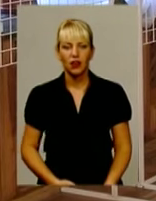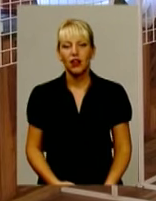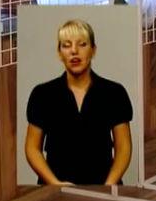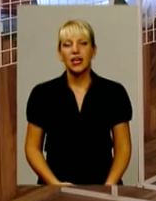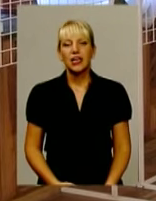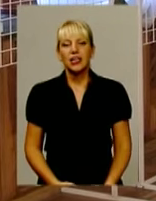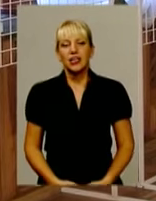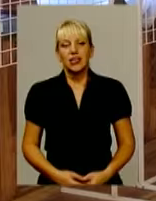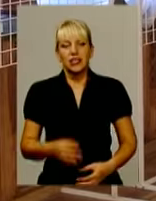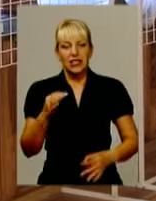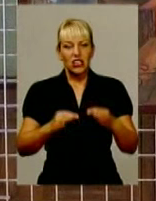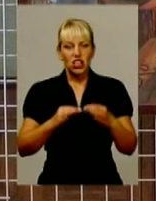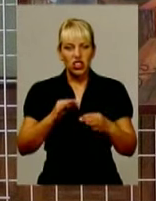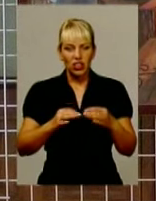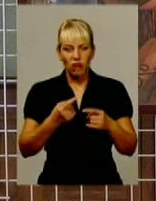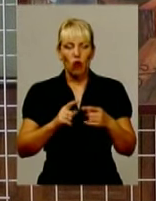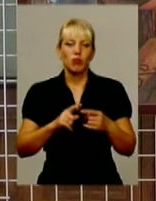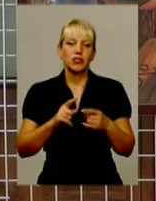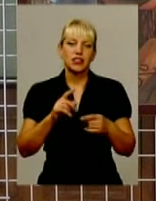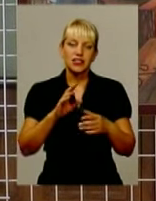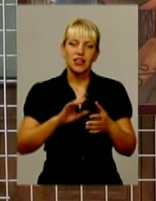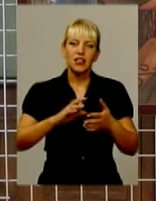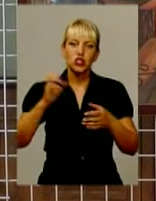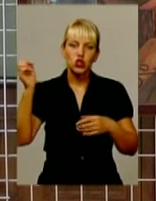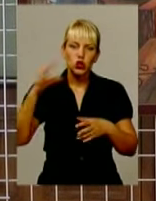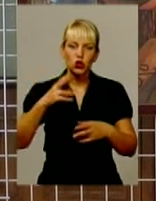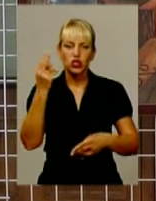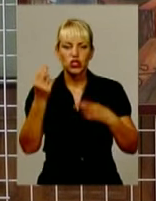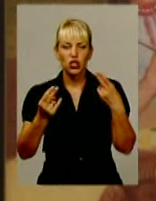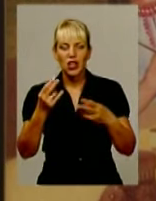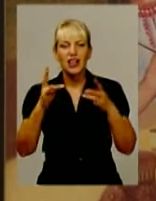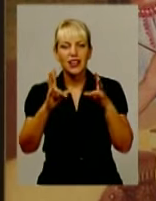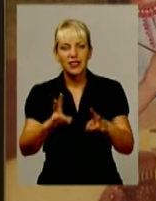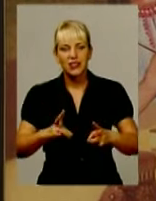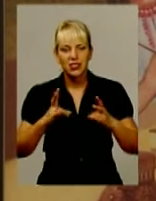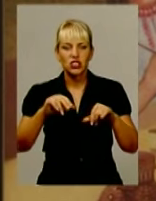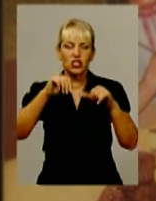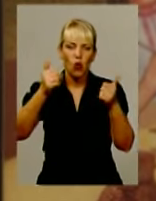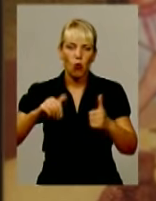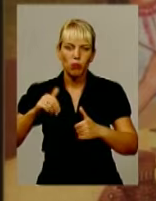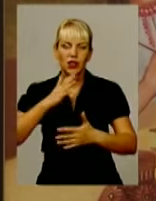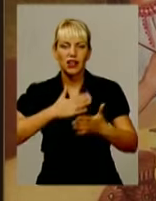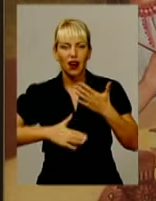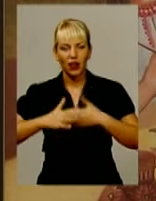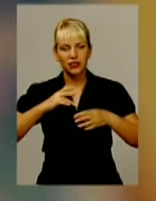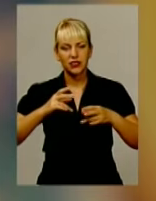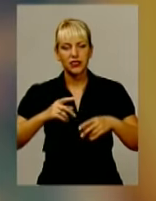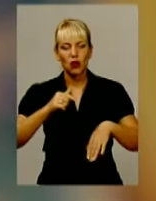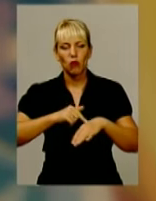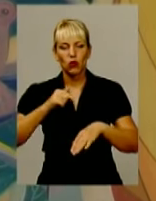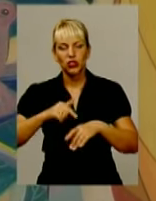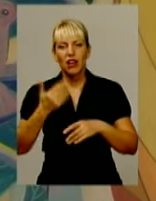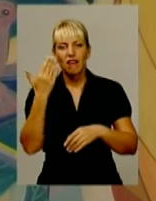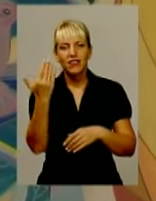Живопис Людмили Кубай – це дивовижна суміш сонячних кольорів, ніжних образів та радісних почуттів. У її роботах – чарівність